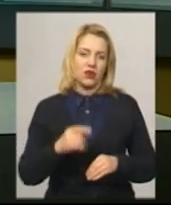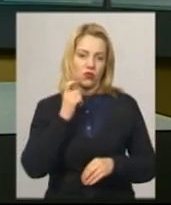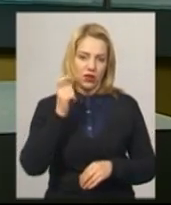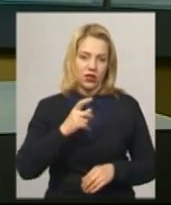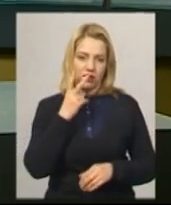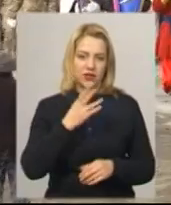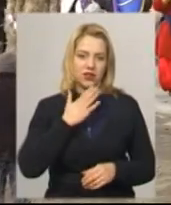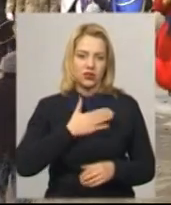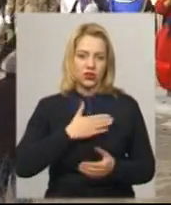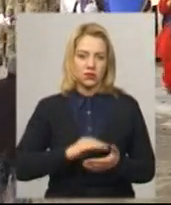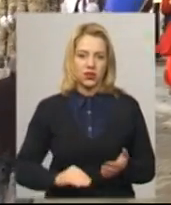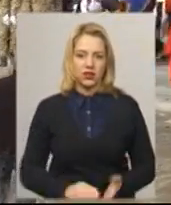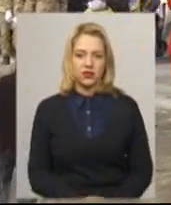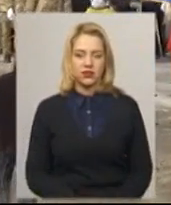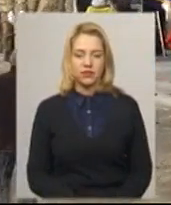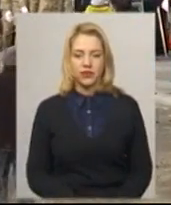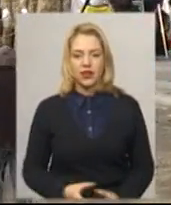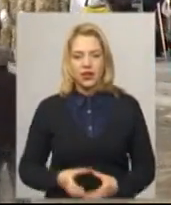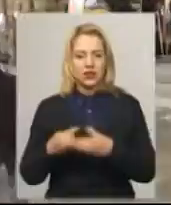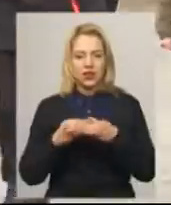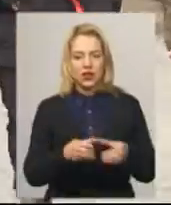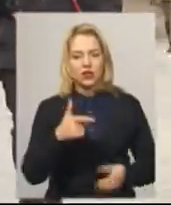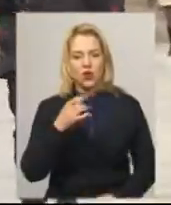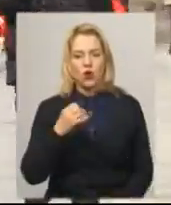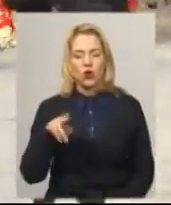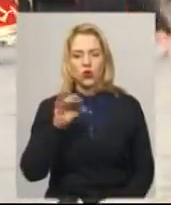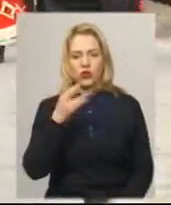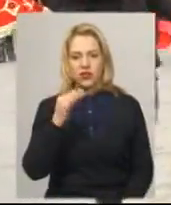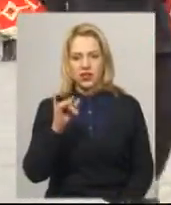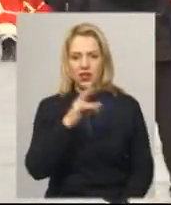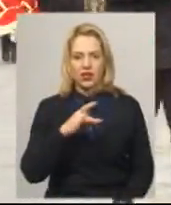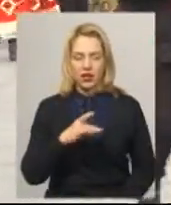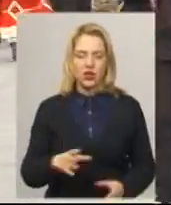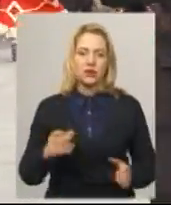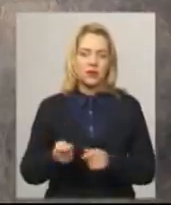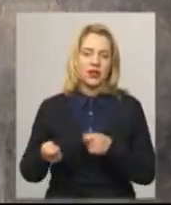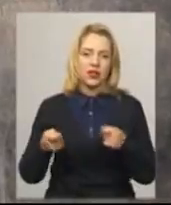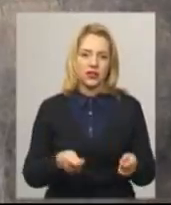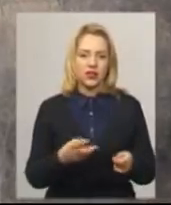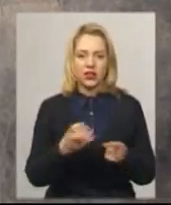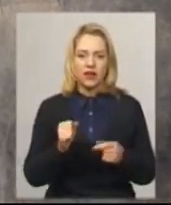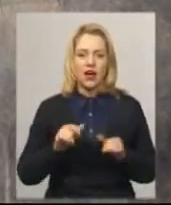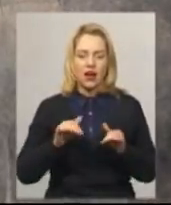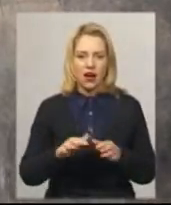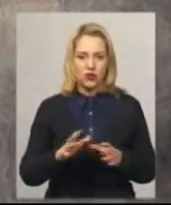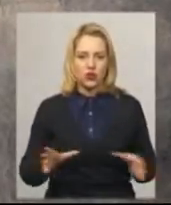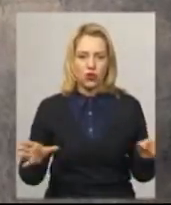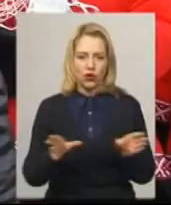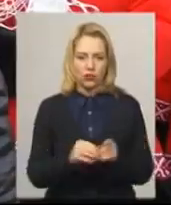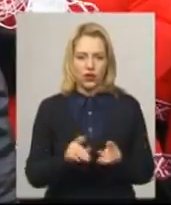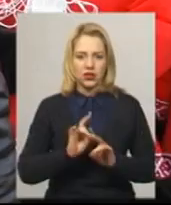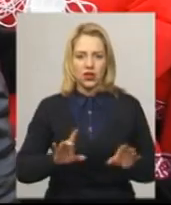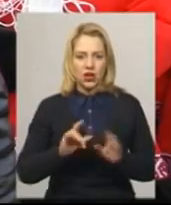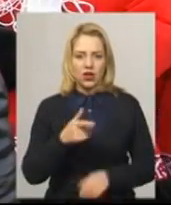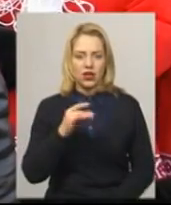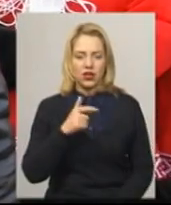Боровець. Делегація з Городоцького району приїхала на акцію єдності у складі 100 чоловік, каже секретар Городоцької міськради